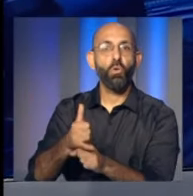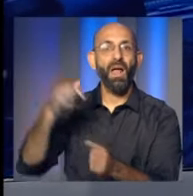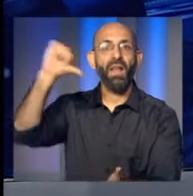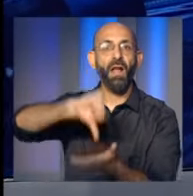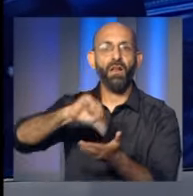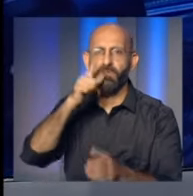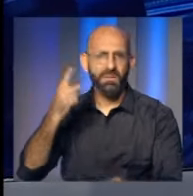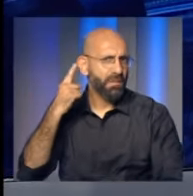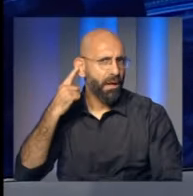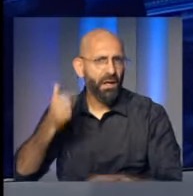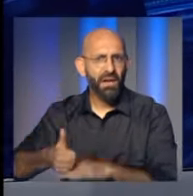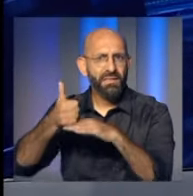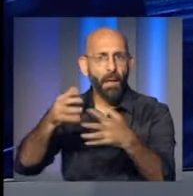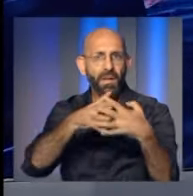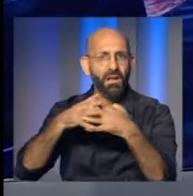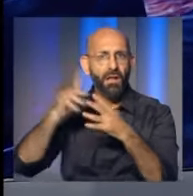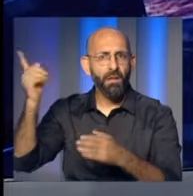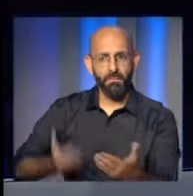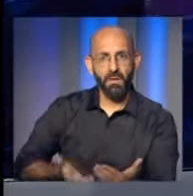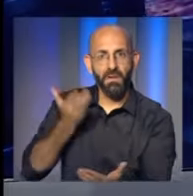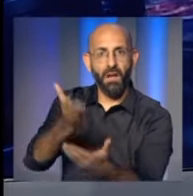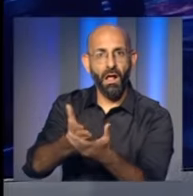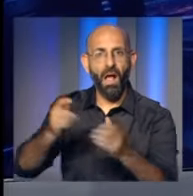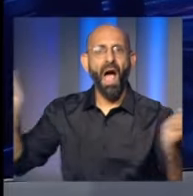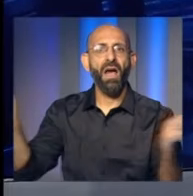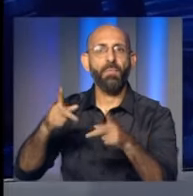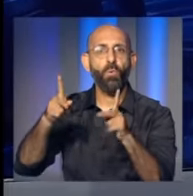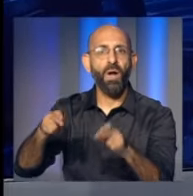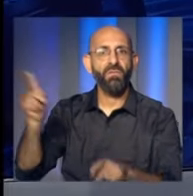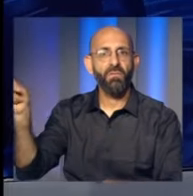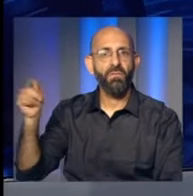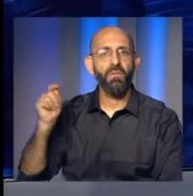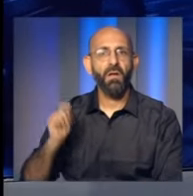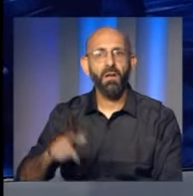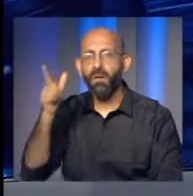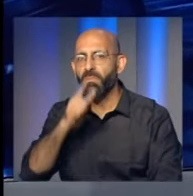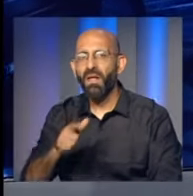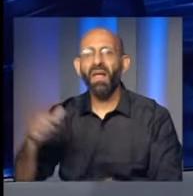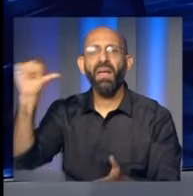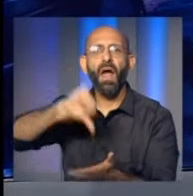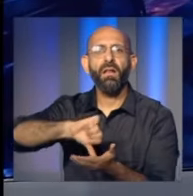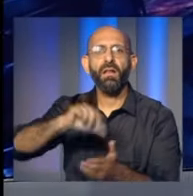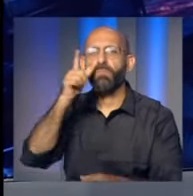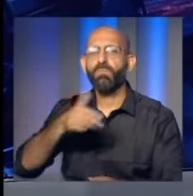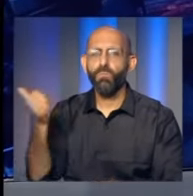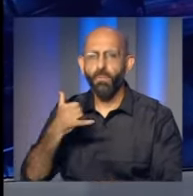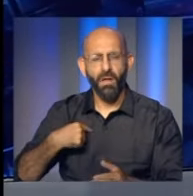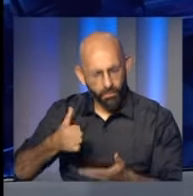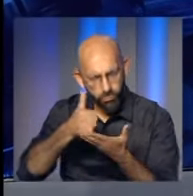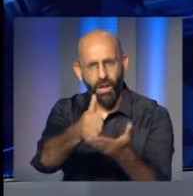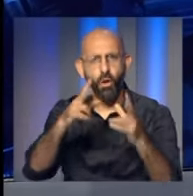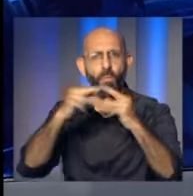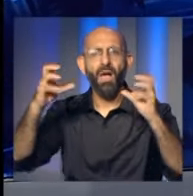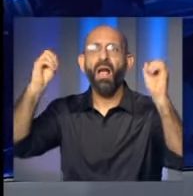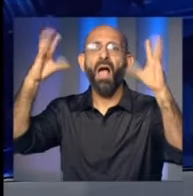الإيراني شكك باقتراح بايدن وأطلق بإسهاب سلسلة مواقف مساء اليوم من الصفارة الإيرانية وجدد استعداد طهران